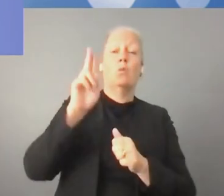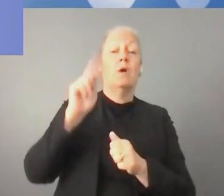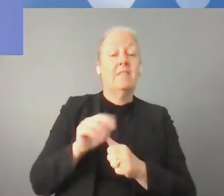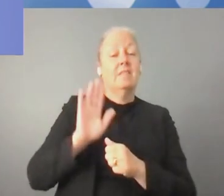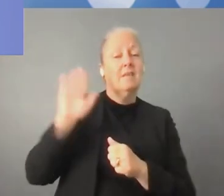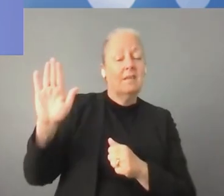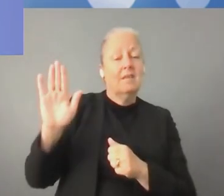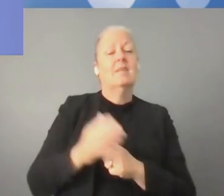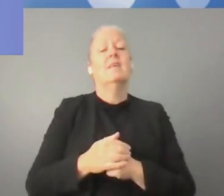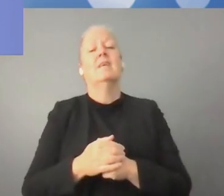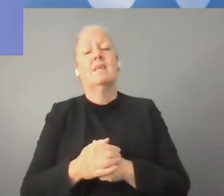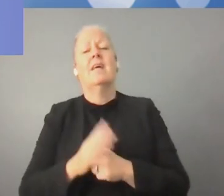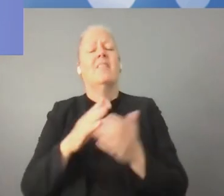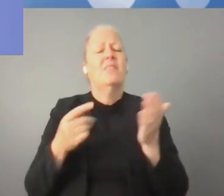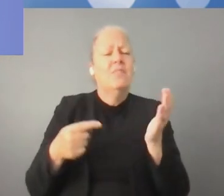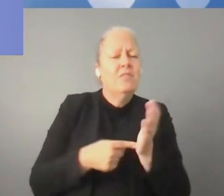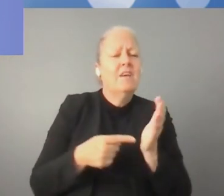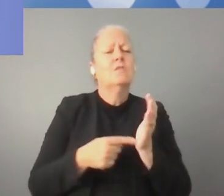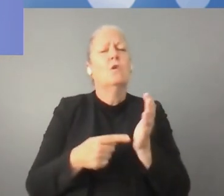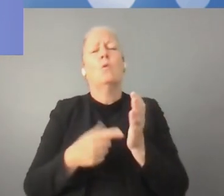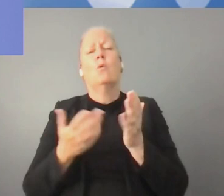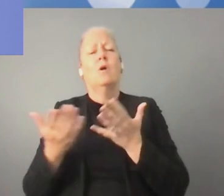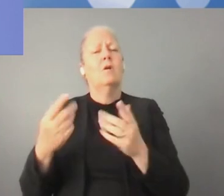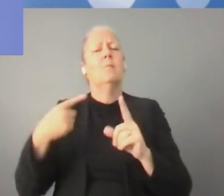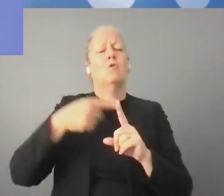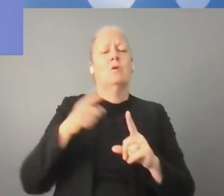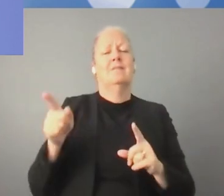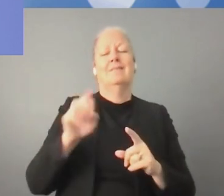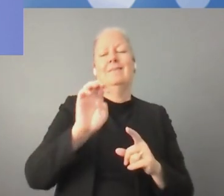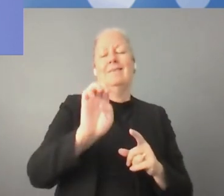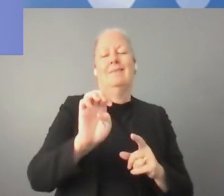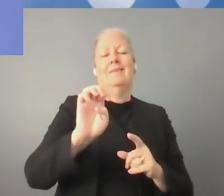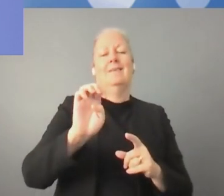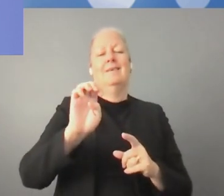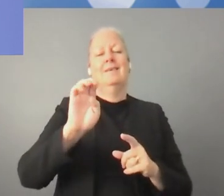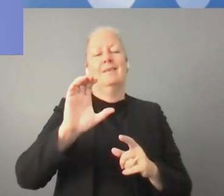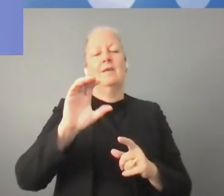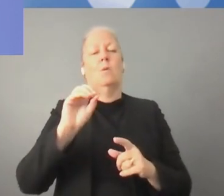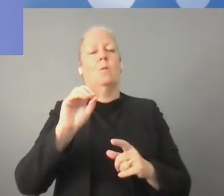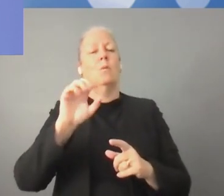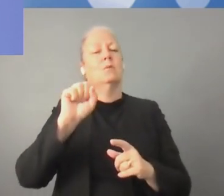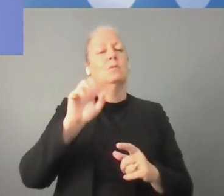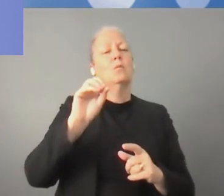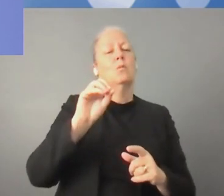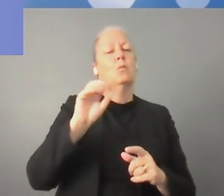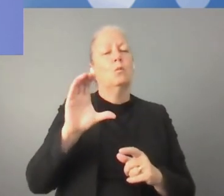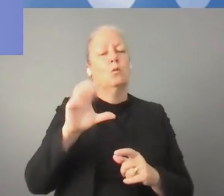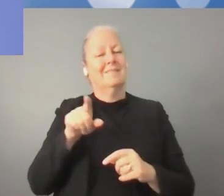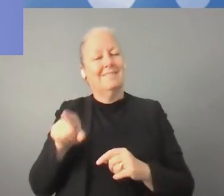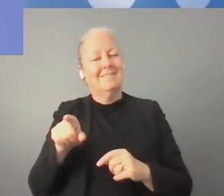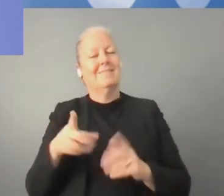جاهزون لانخراط في هذا الجهد العالمي الذي تقترحه